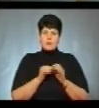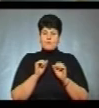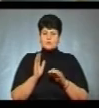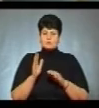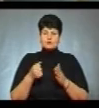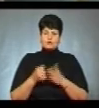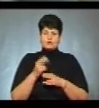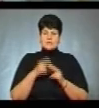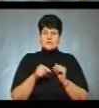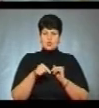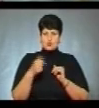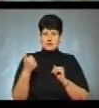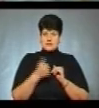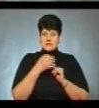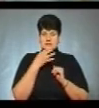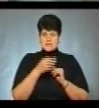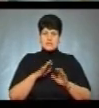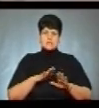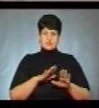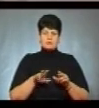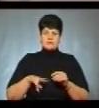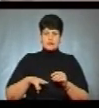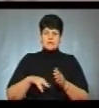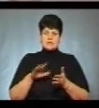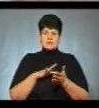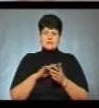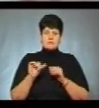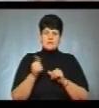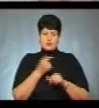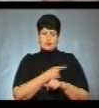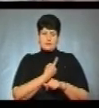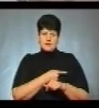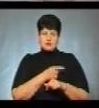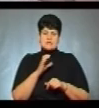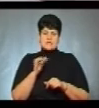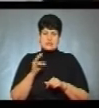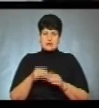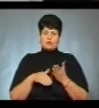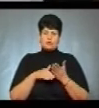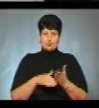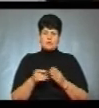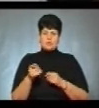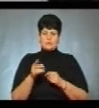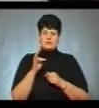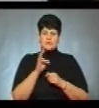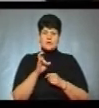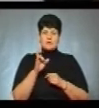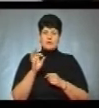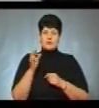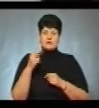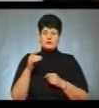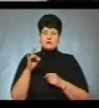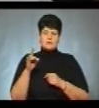до кінця цього тижня, повідомила заступник директора центру первинної медико-санітарної допомоги міста Тернополя Надія Боднар.